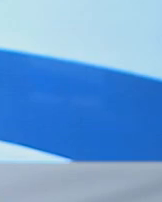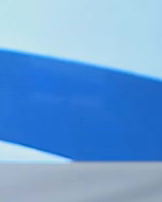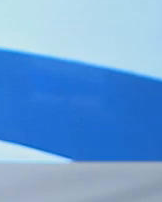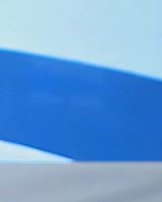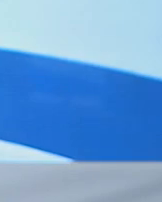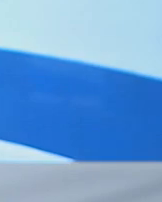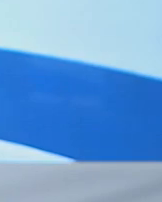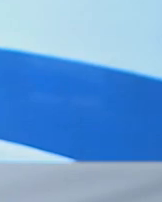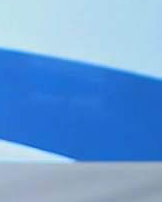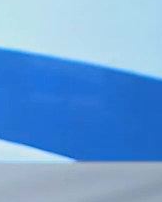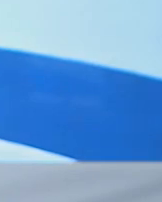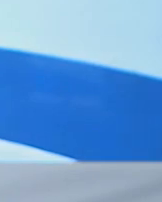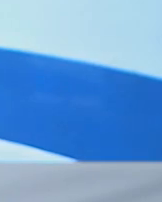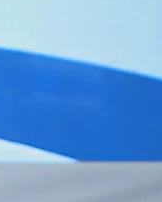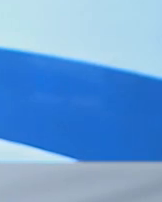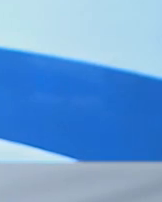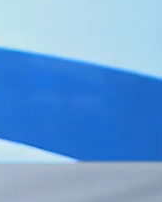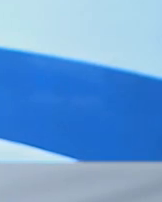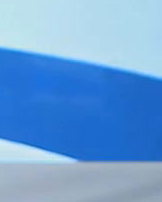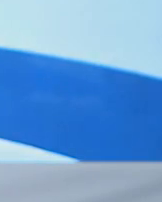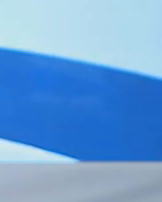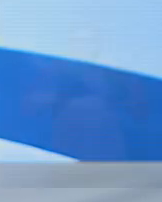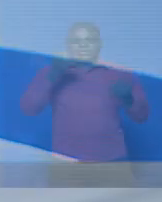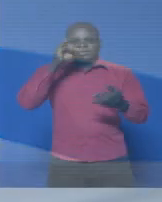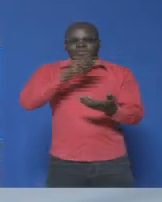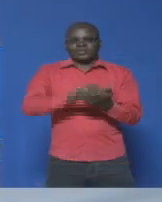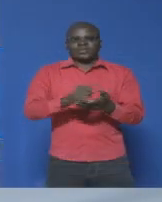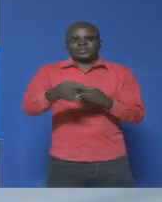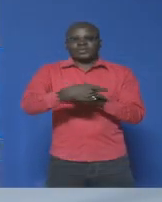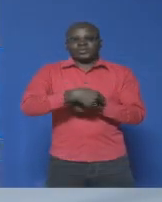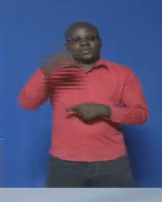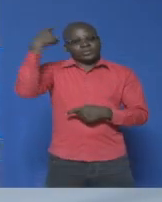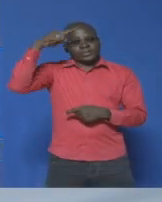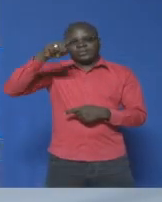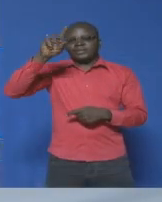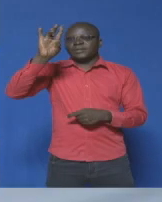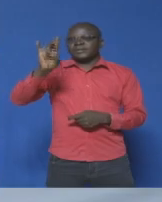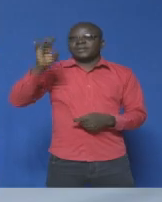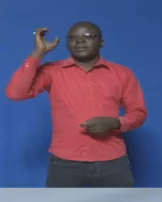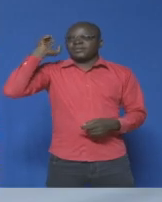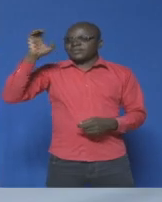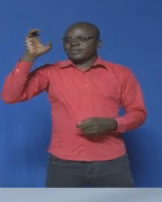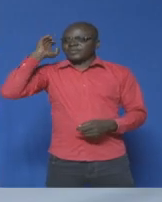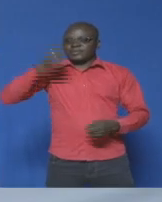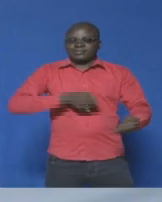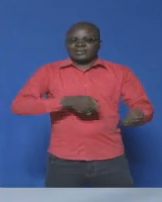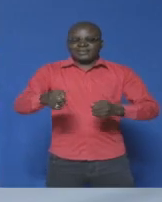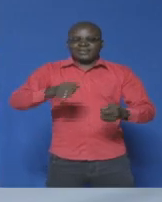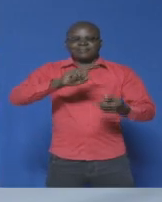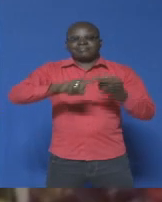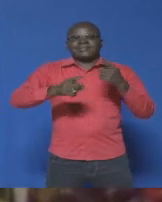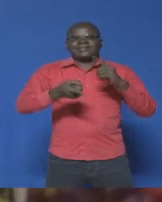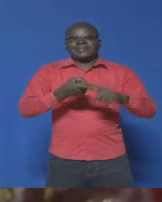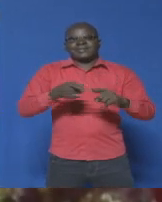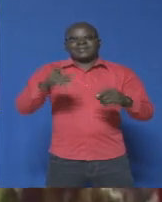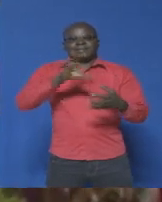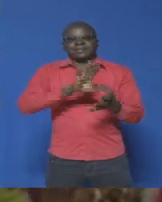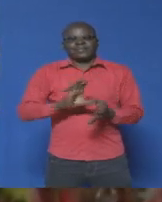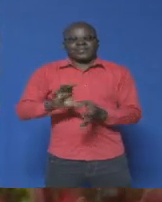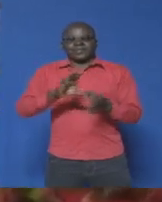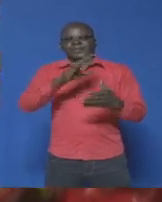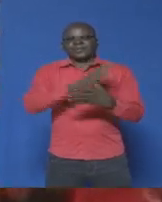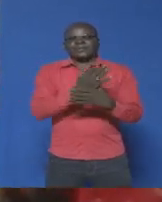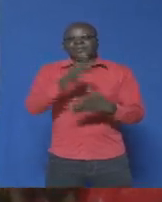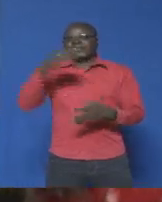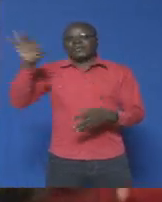A la une de l'actualité dans cette édition, la 7e conférence au sommet du traité d'amitié et de coopération entre le Burkina Faso et la